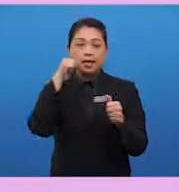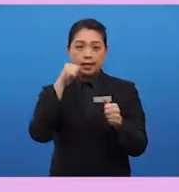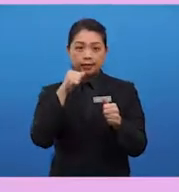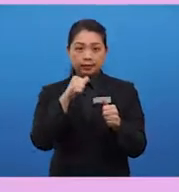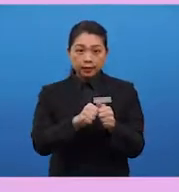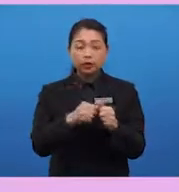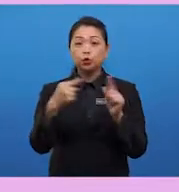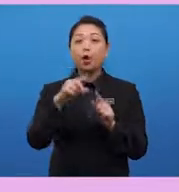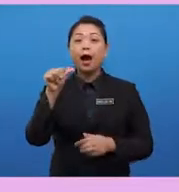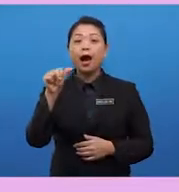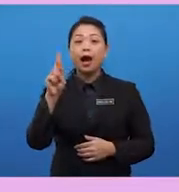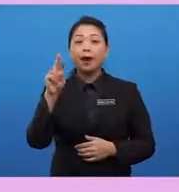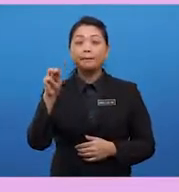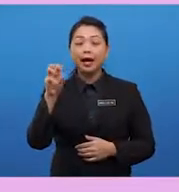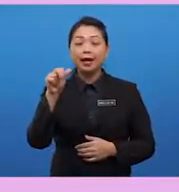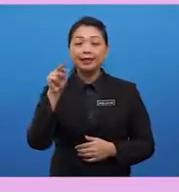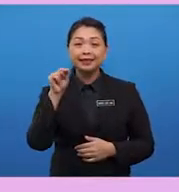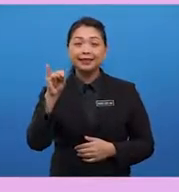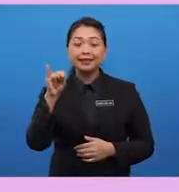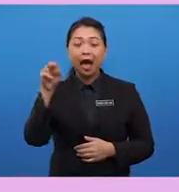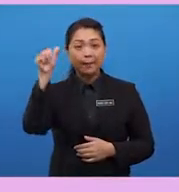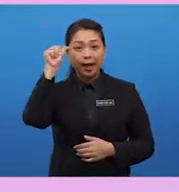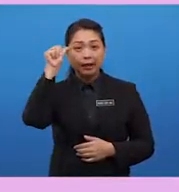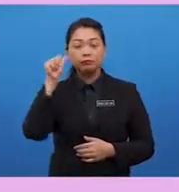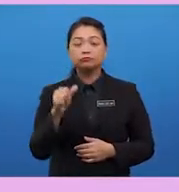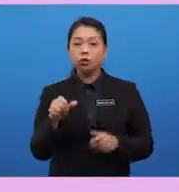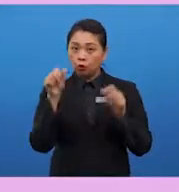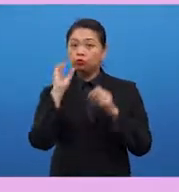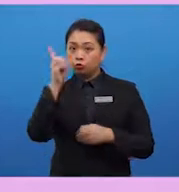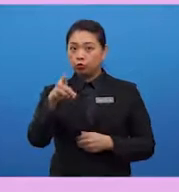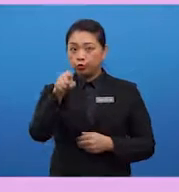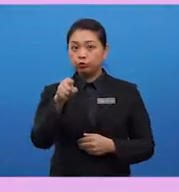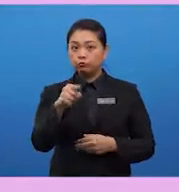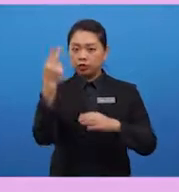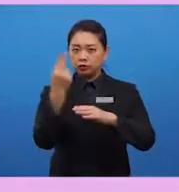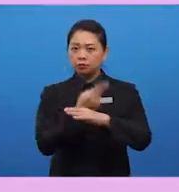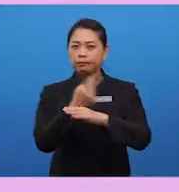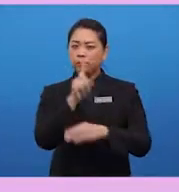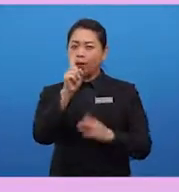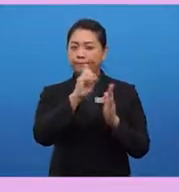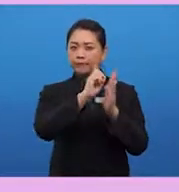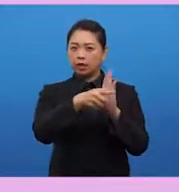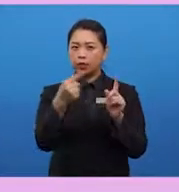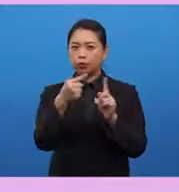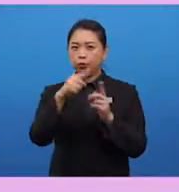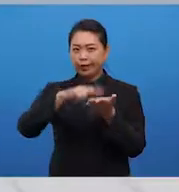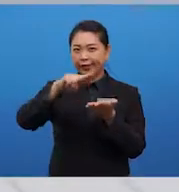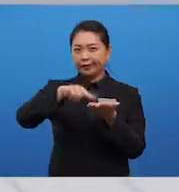Now, could you spend one minute reading Armani's email to you?